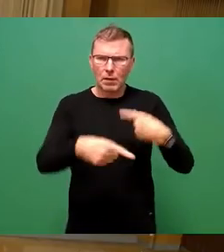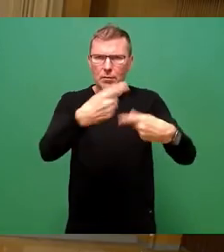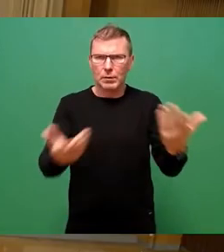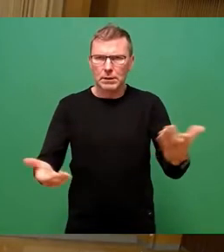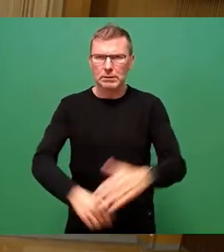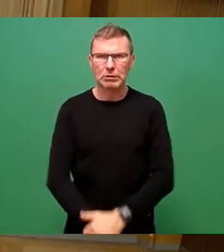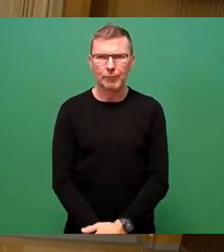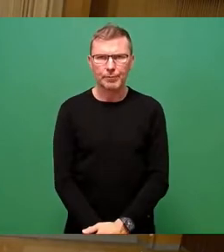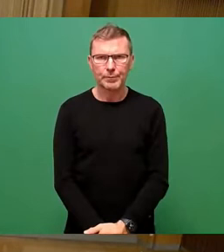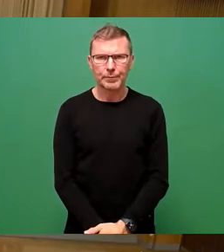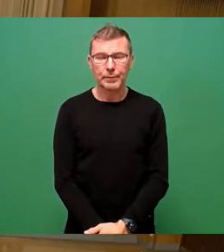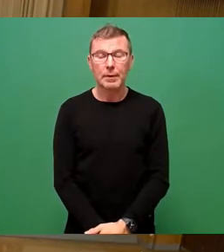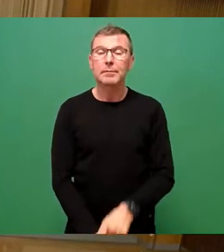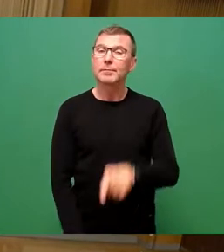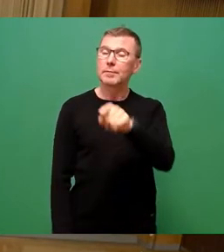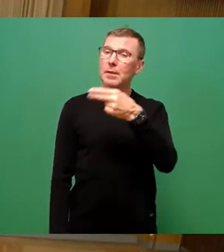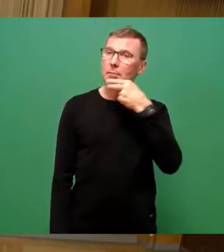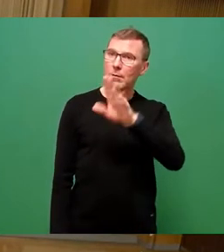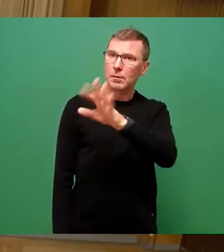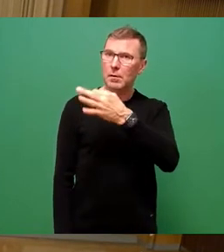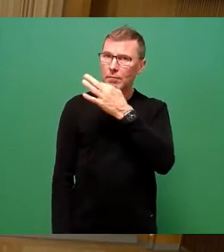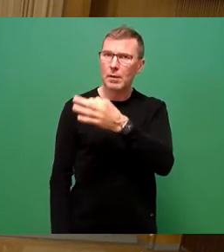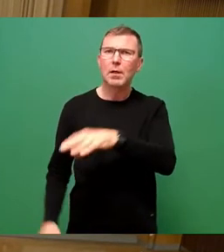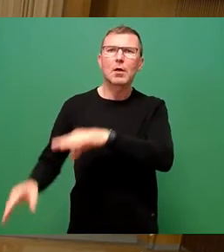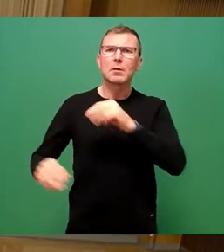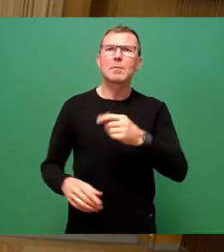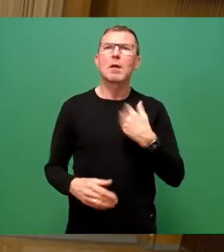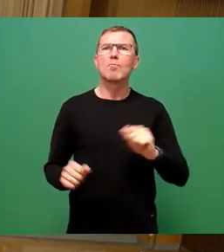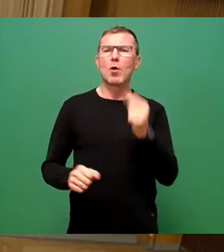Die Beantwortung Ihrer Frage übernimmt Herr Bürgermeister Kühn.